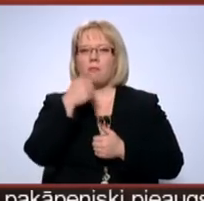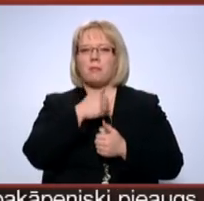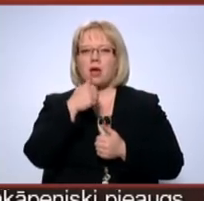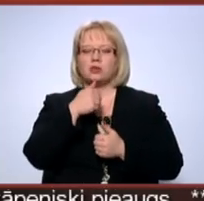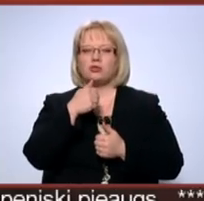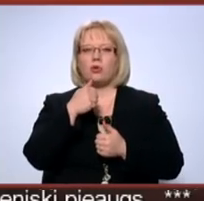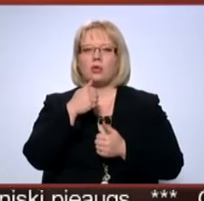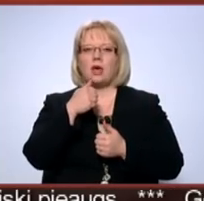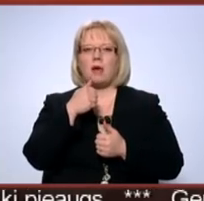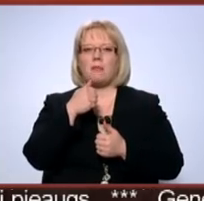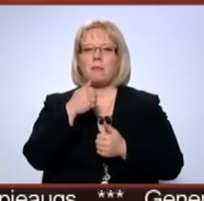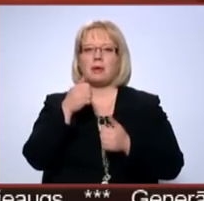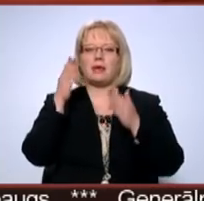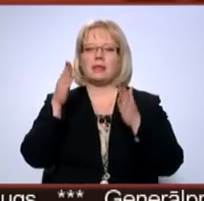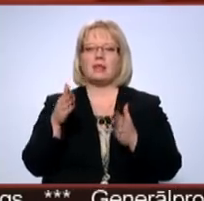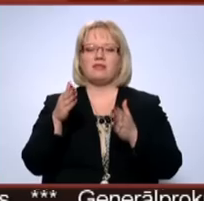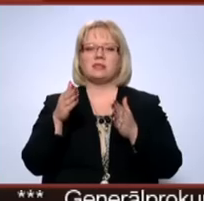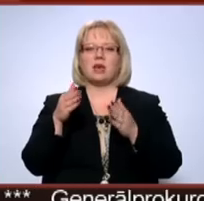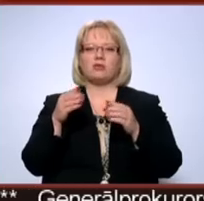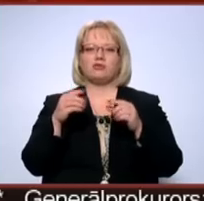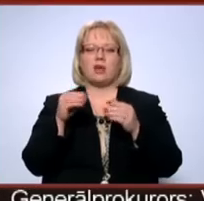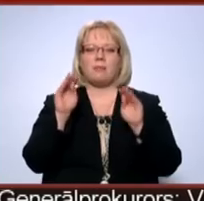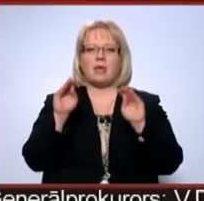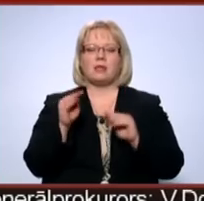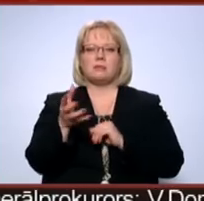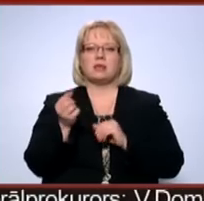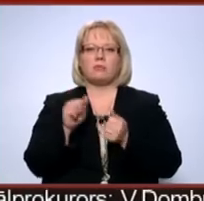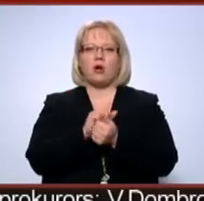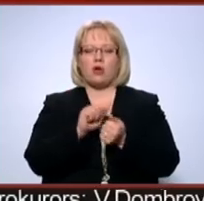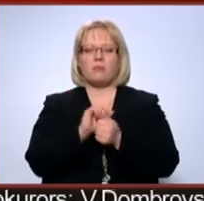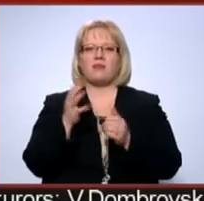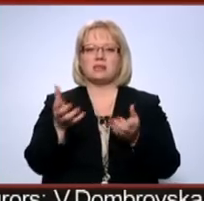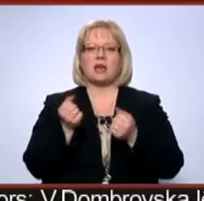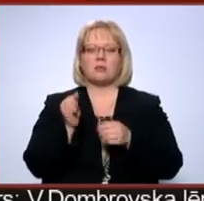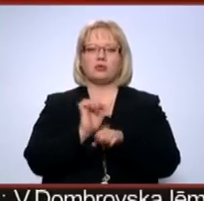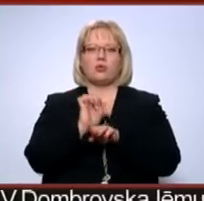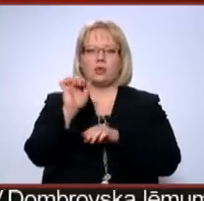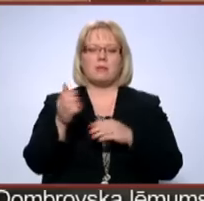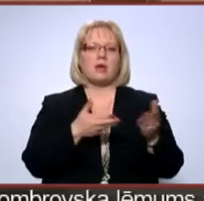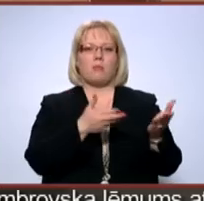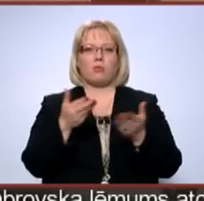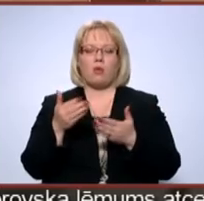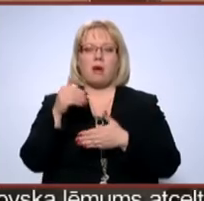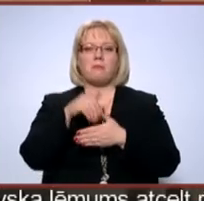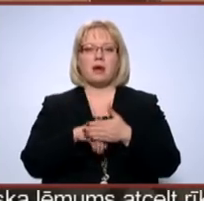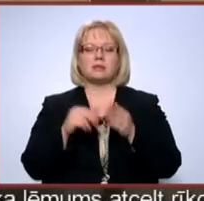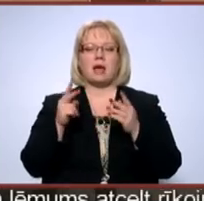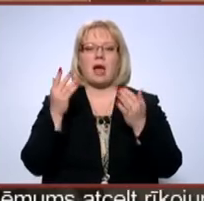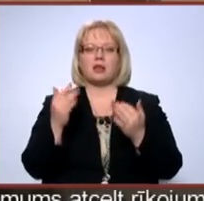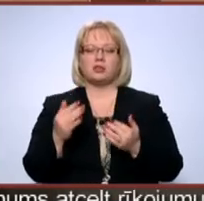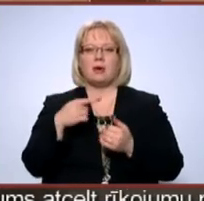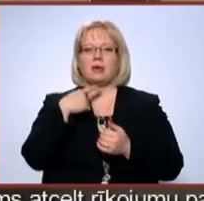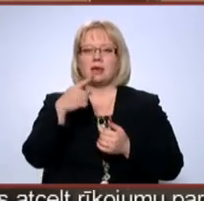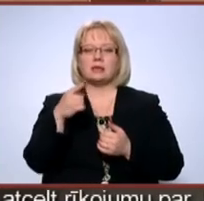identificējošiem datiem saņemt dokumentus vai saņemt sūtījumu vai saņemt ko. Pastākā ar izcinājumu iesaka